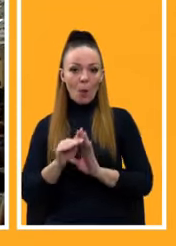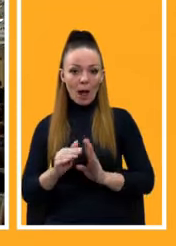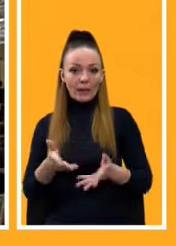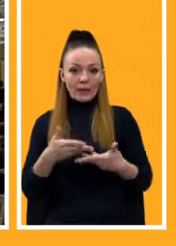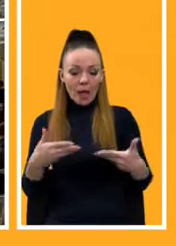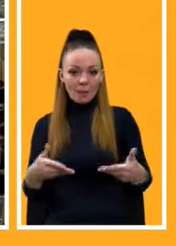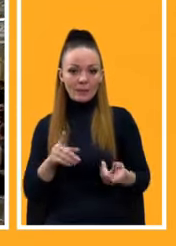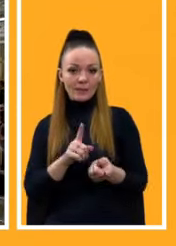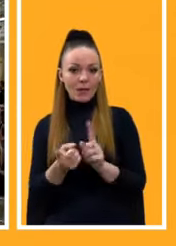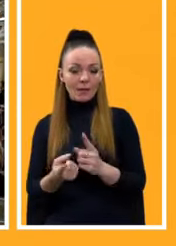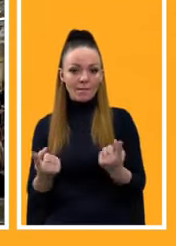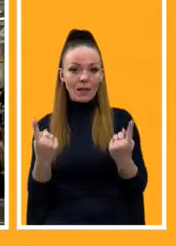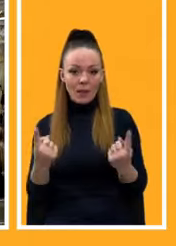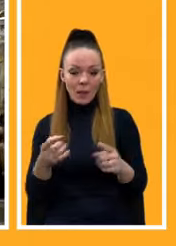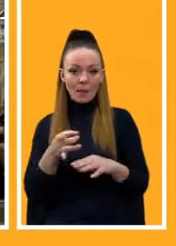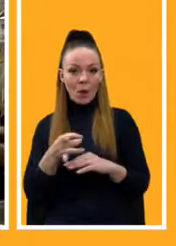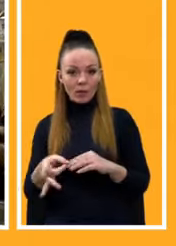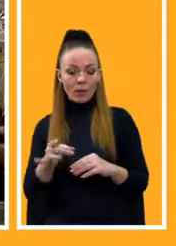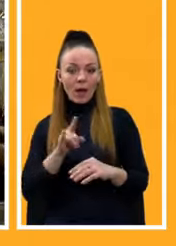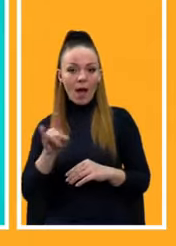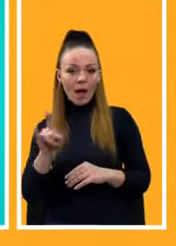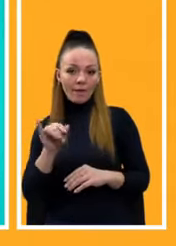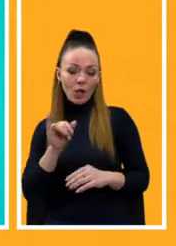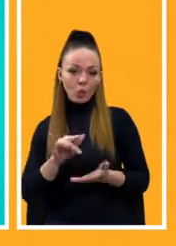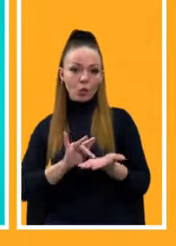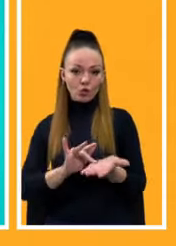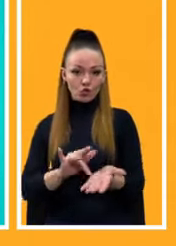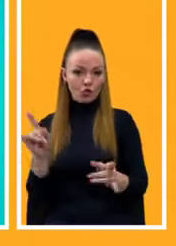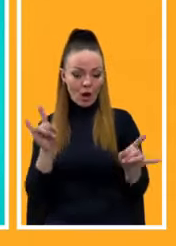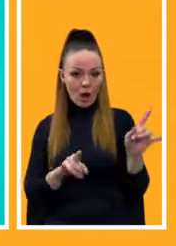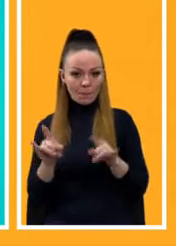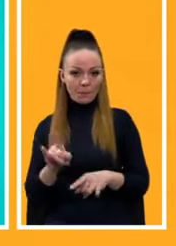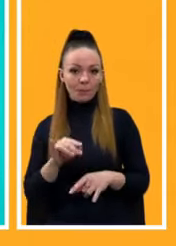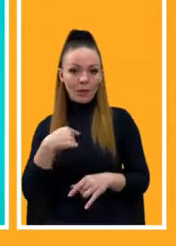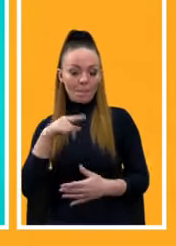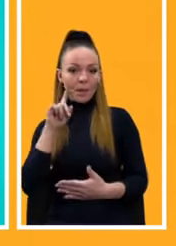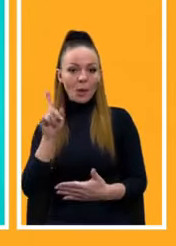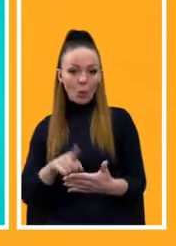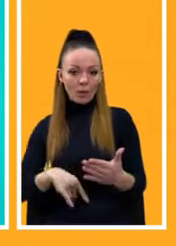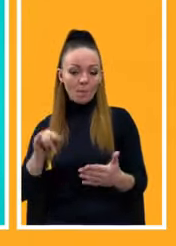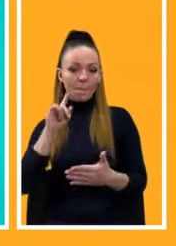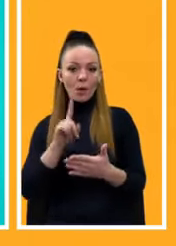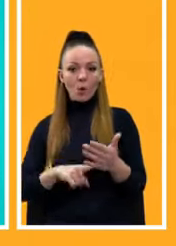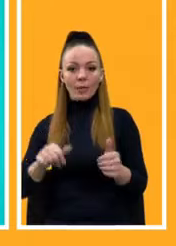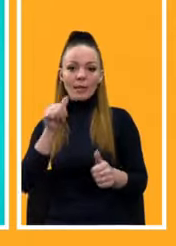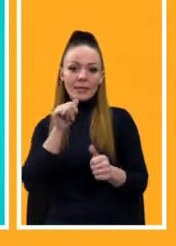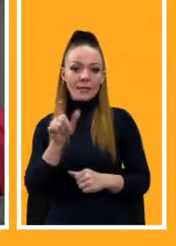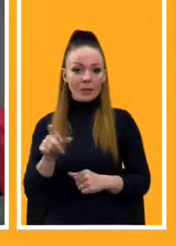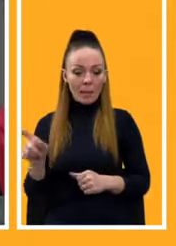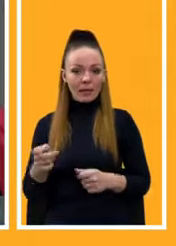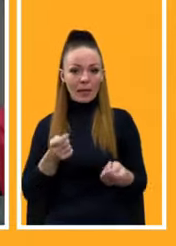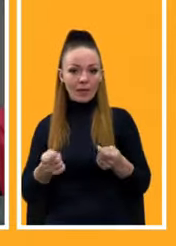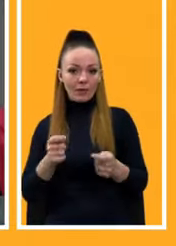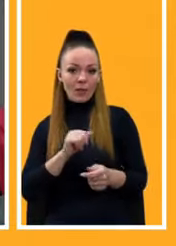великим регіональним авіа- і туристичним хабом. І я переконаний, переконані експерти, керівники найбільших